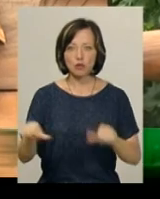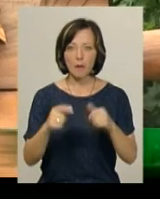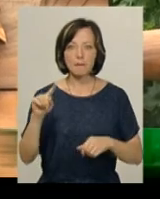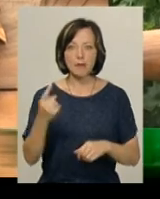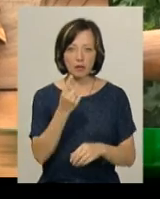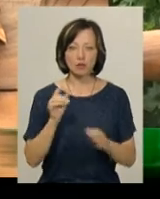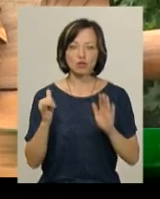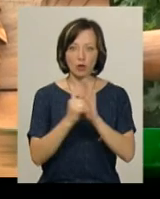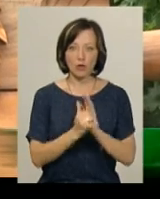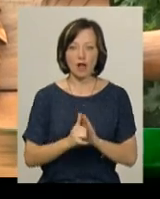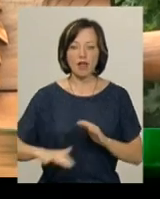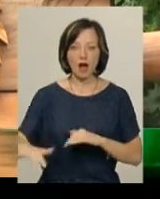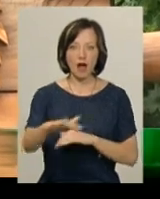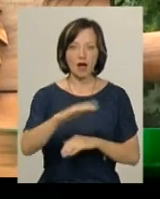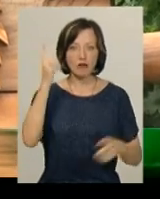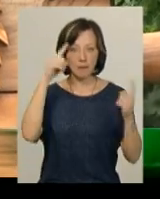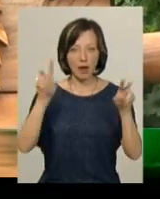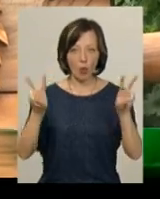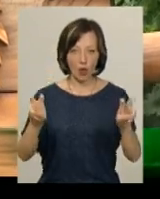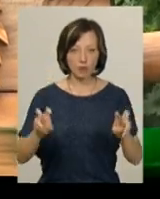щука вже встановлена на галявині байок.